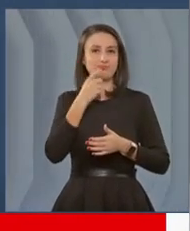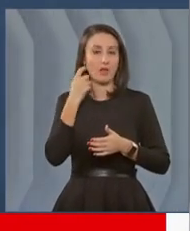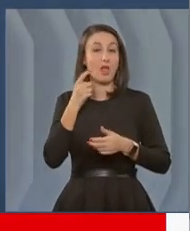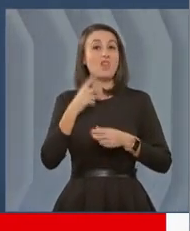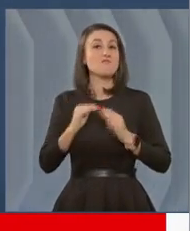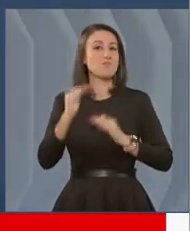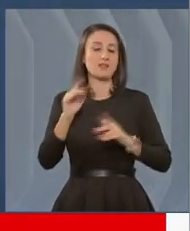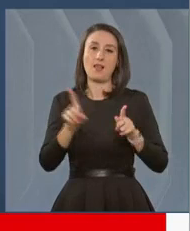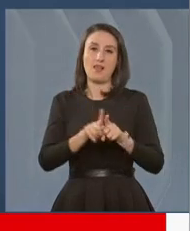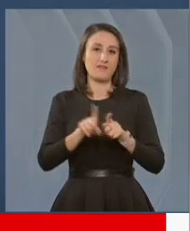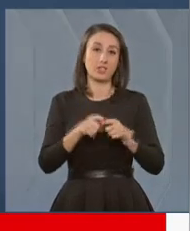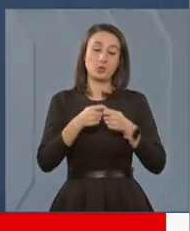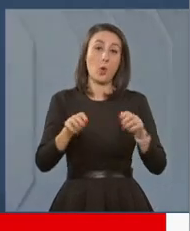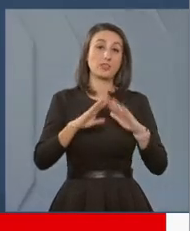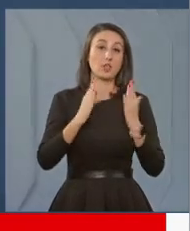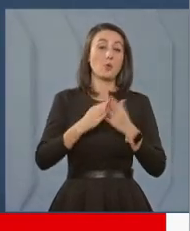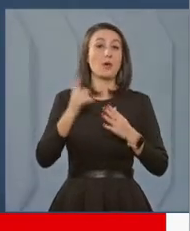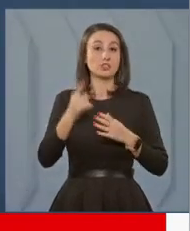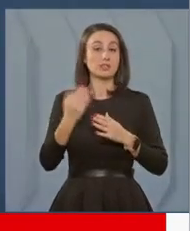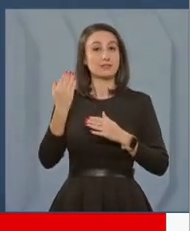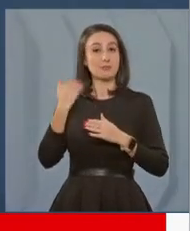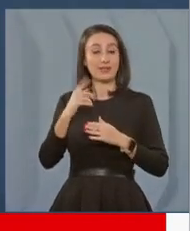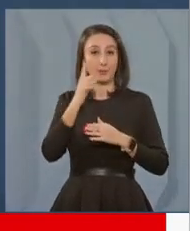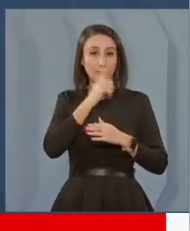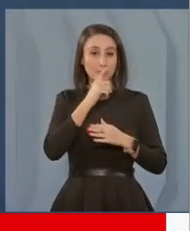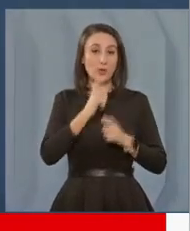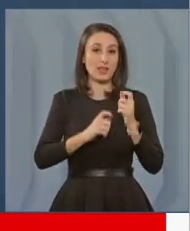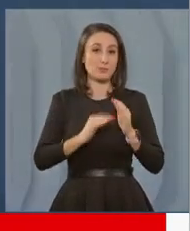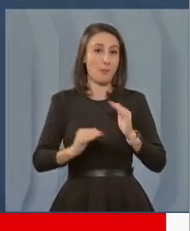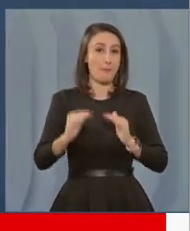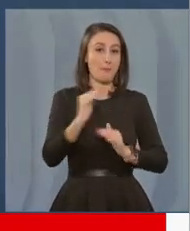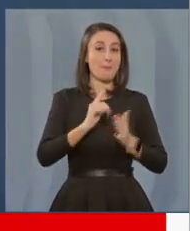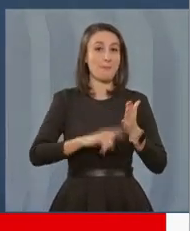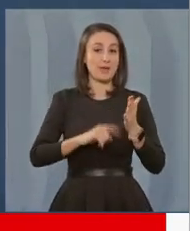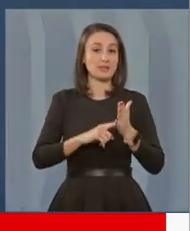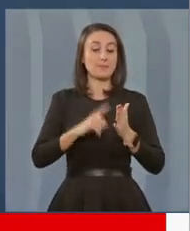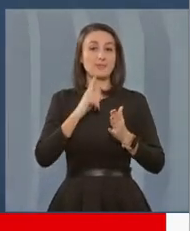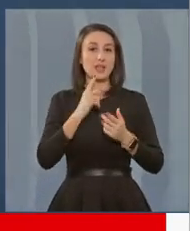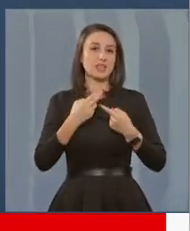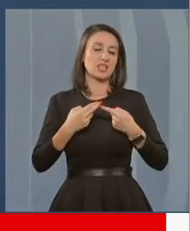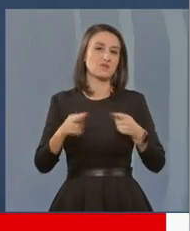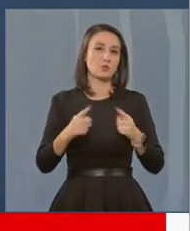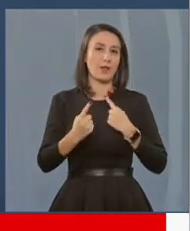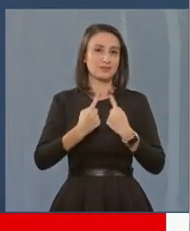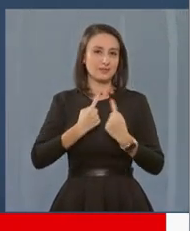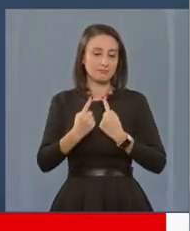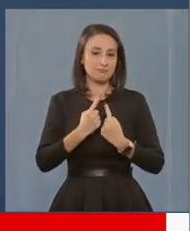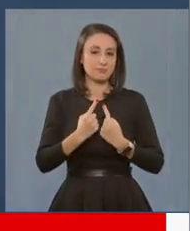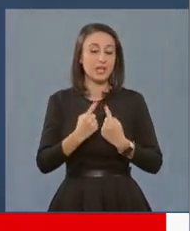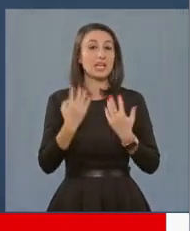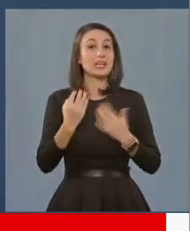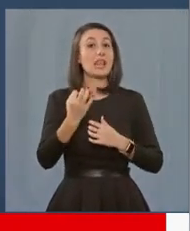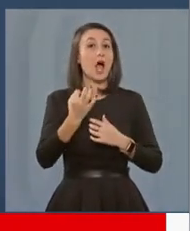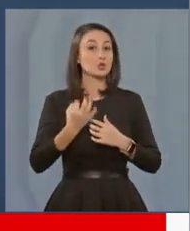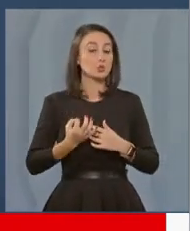aceeași pentru toată lumea. În spatele acestei minciuni despre majorarea pensiilor, s-a derulat negocierea cât la